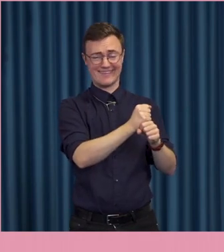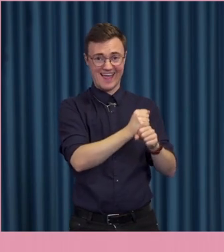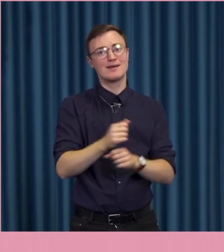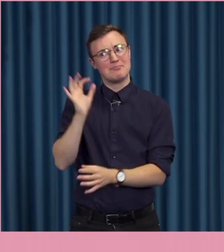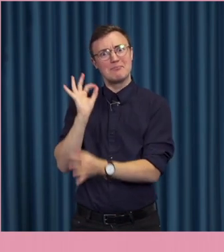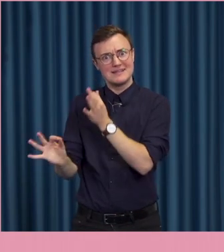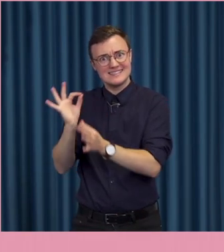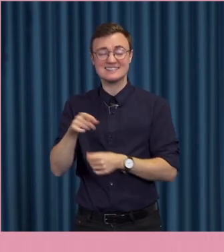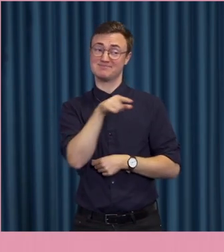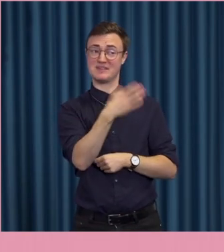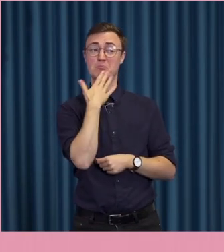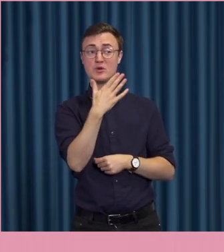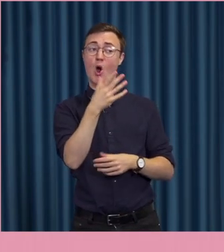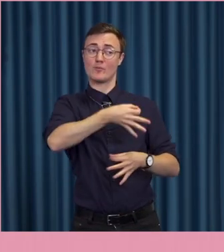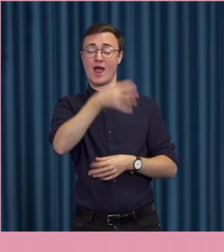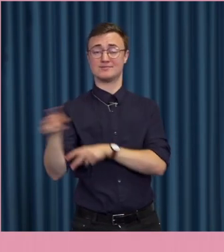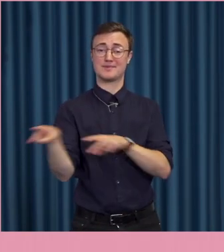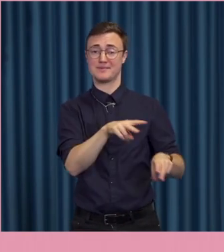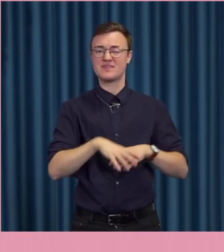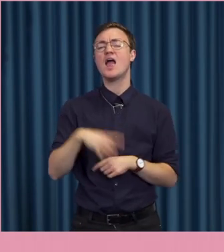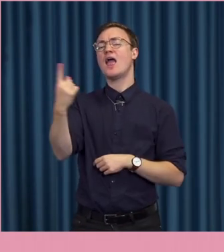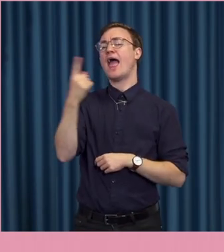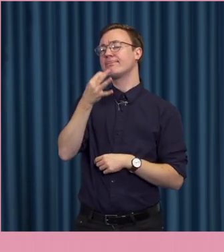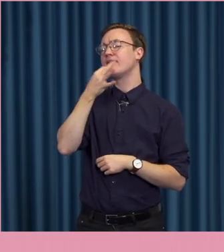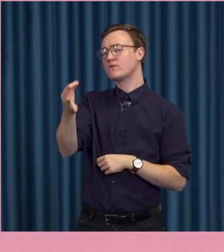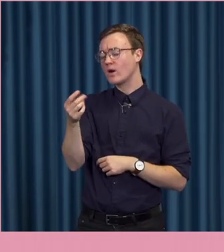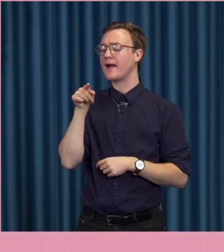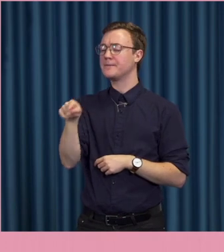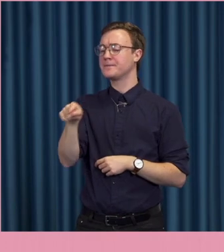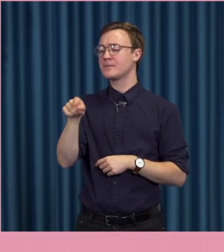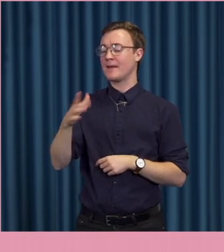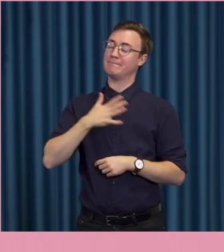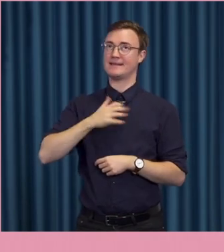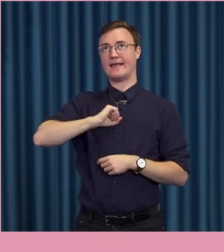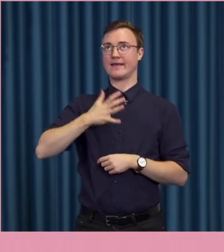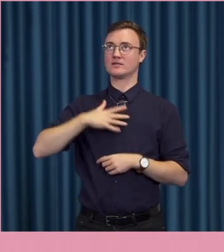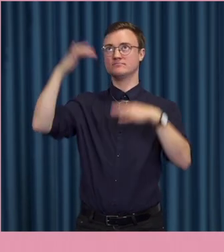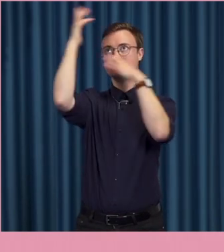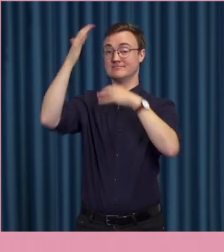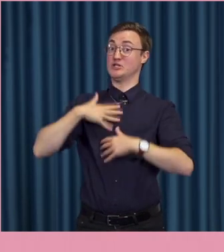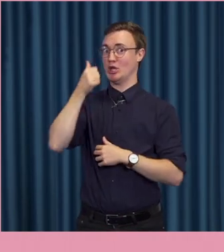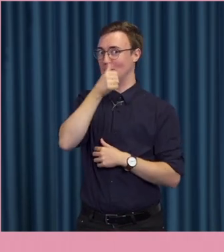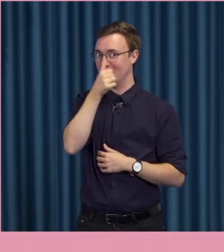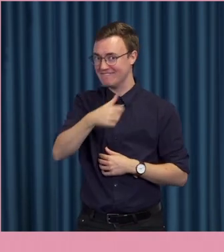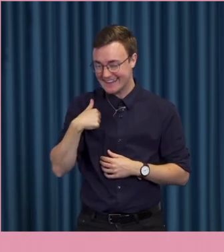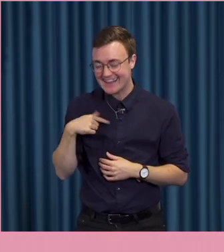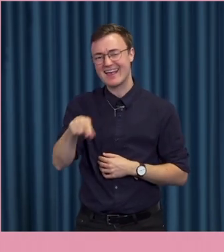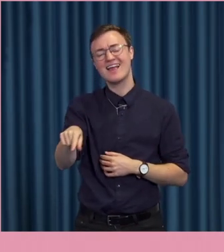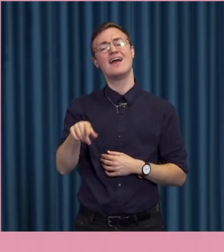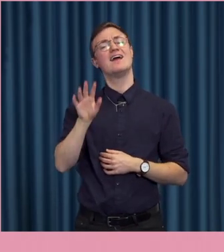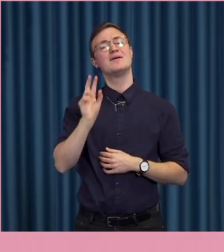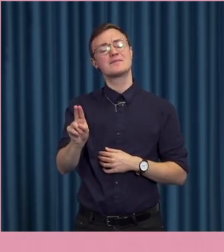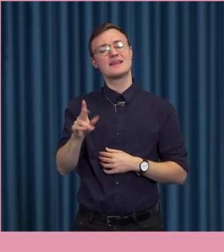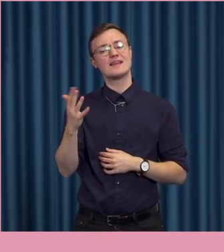Så det är en bra poäng. Och en annan fråga kring det som är mest min höga nyfikenhets skull. Det har ju liksom rått någon